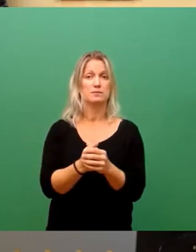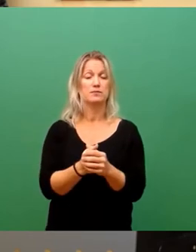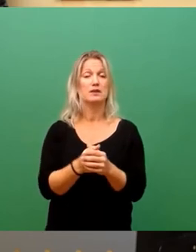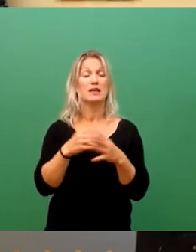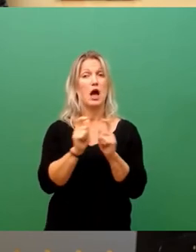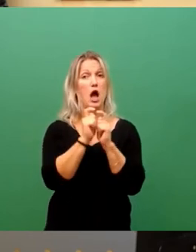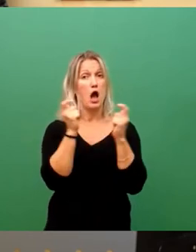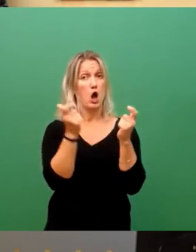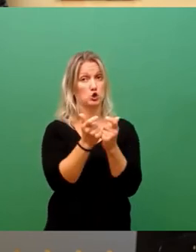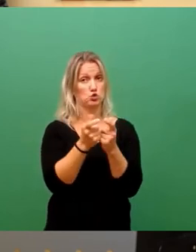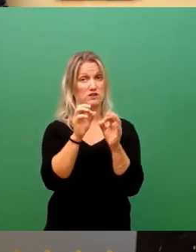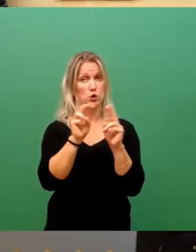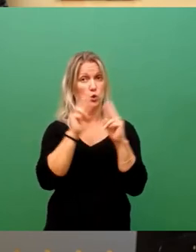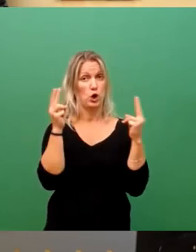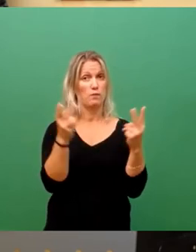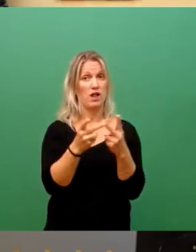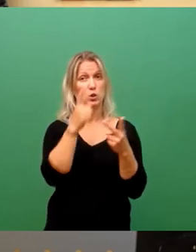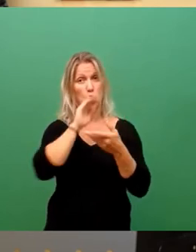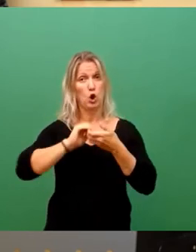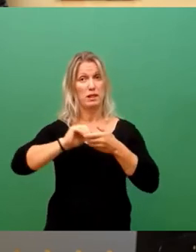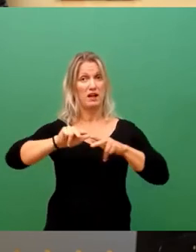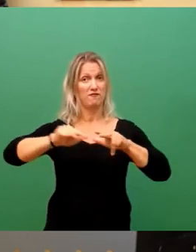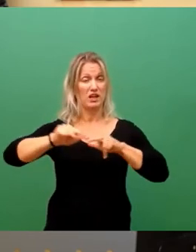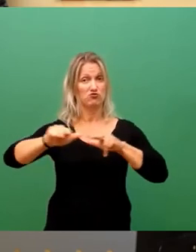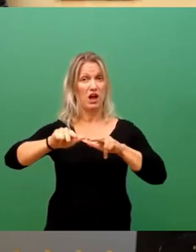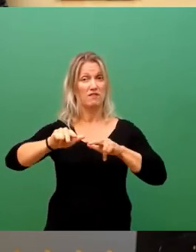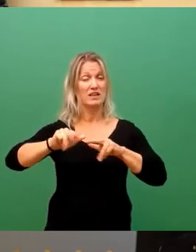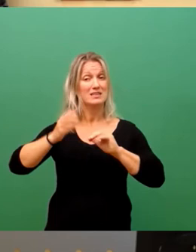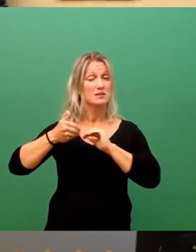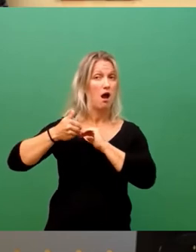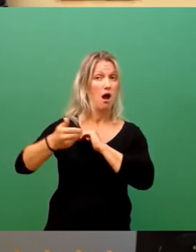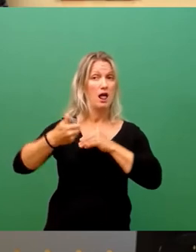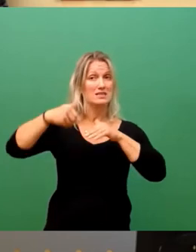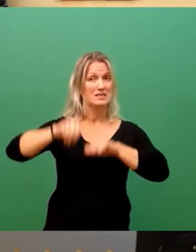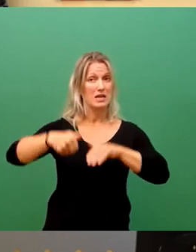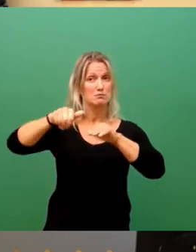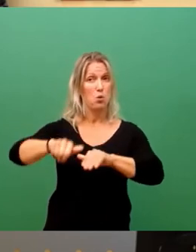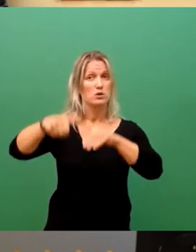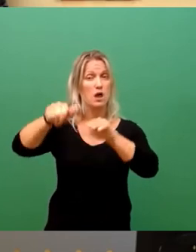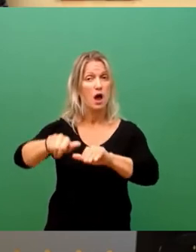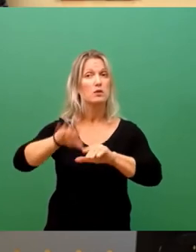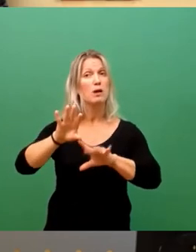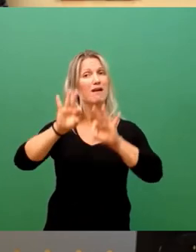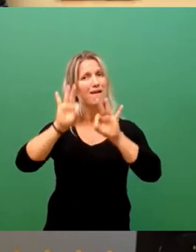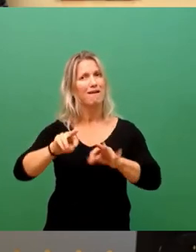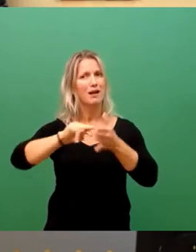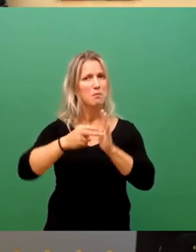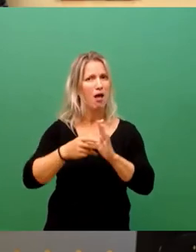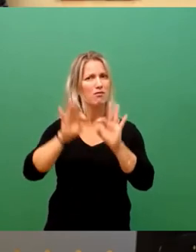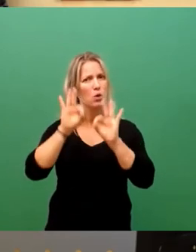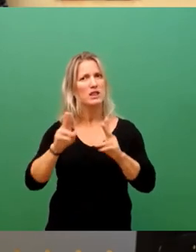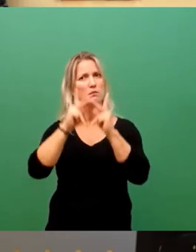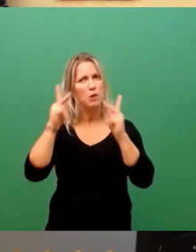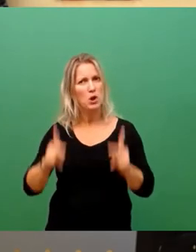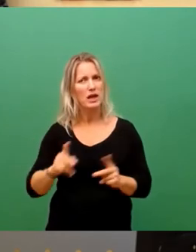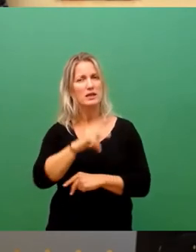für Umwelt und Kommunalwirtschaft ist alle 6 Monate über geplante, konkrete Projekte zu informieren. Das